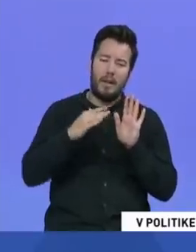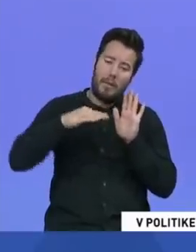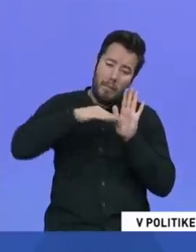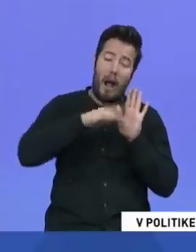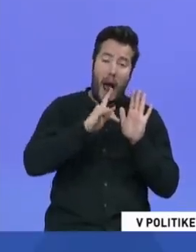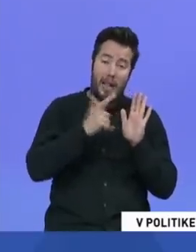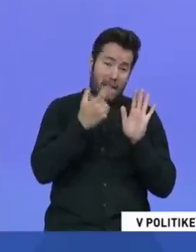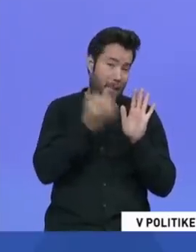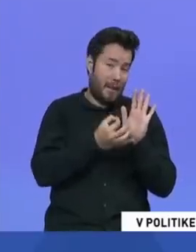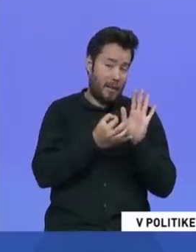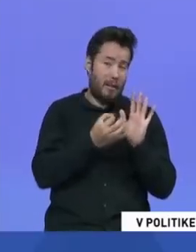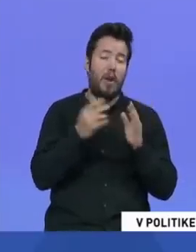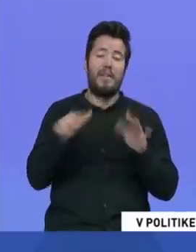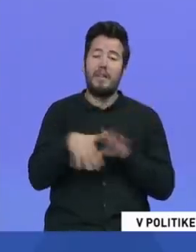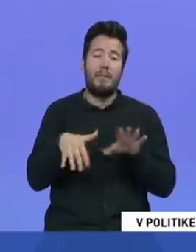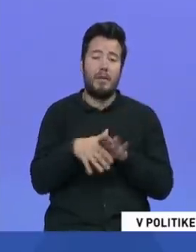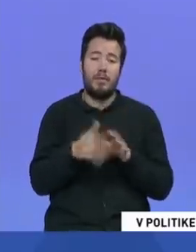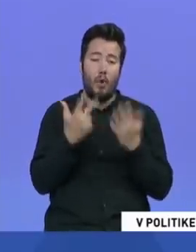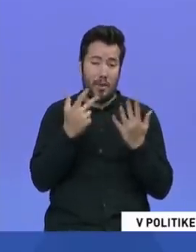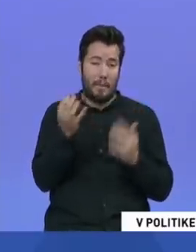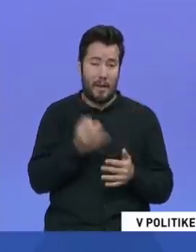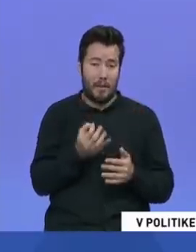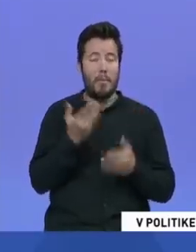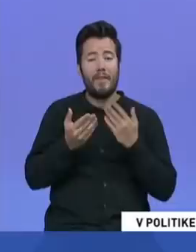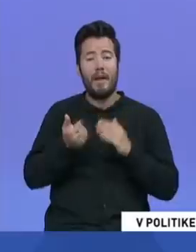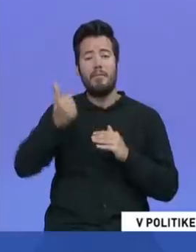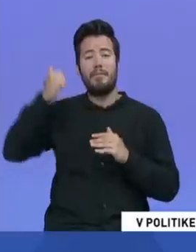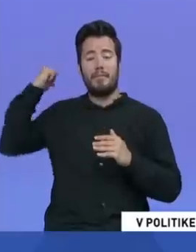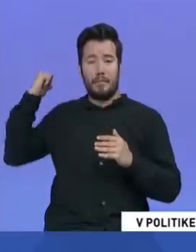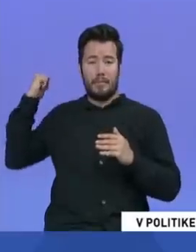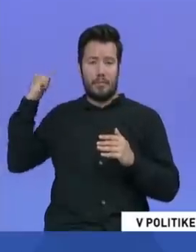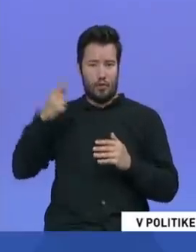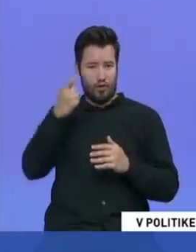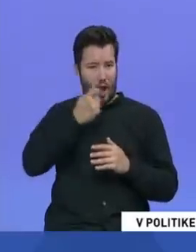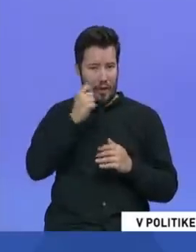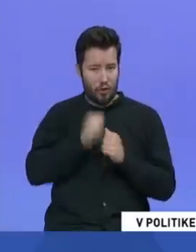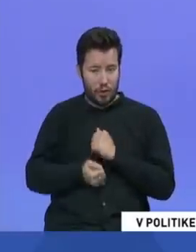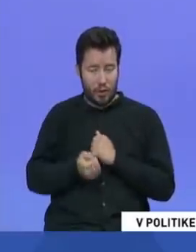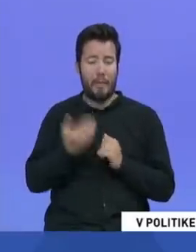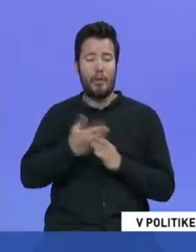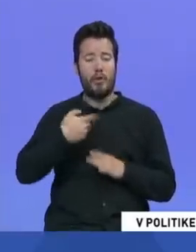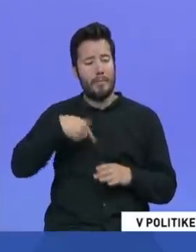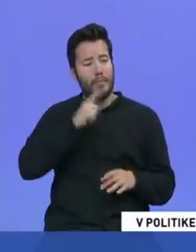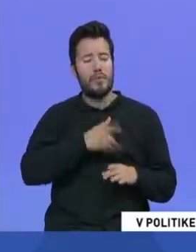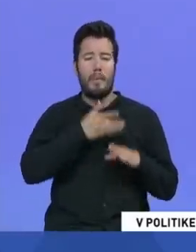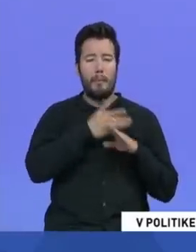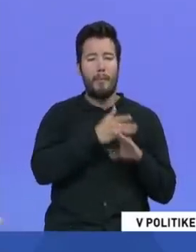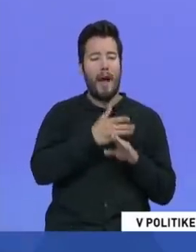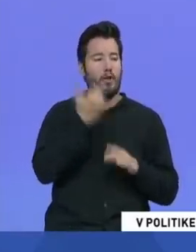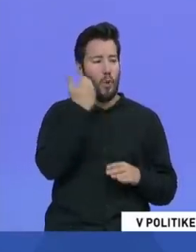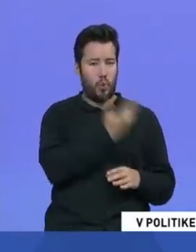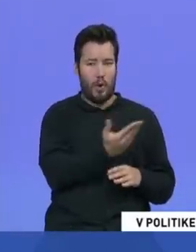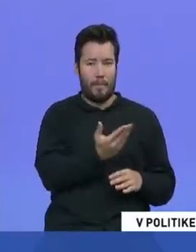Nezamestnanosť cez 8 %. To sú šialné čísla, keď to porovnáme s minulými rokmi. Čiže my musíme prvom rade pomáhať občanom. A to nie je iba o tom, že sme